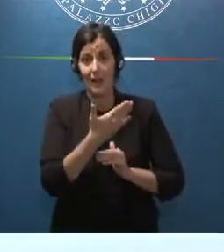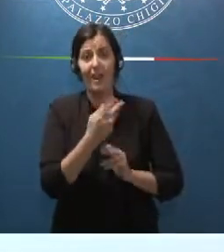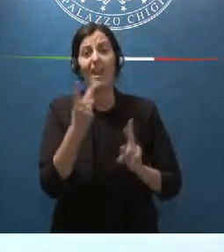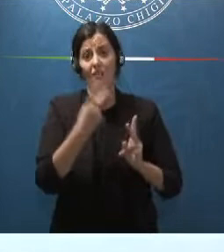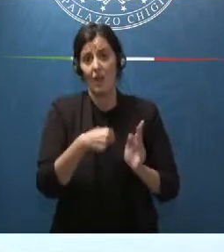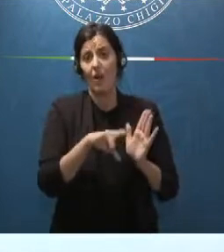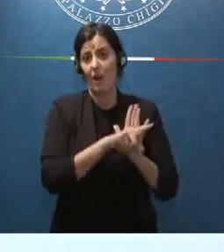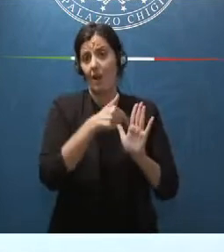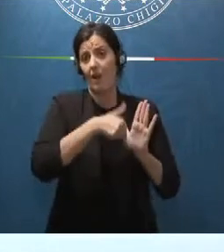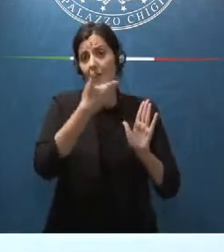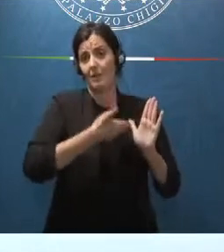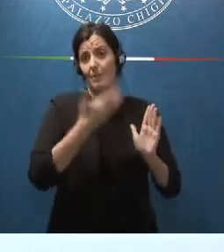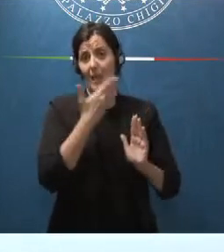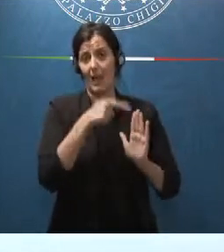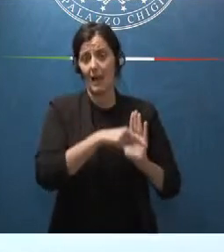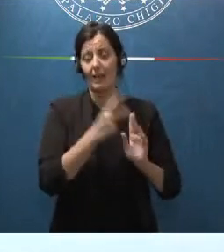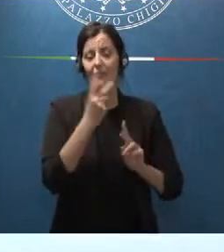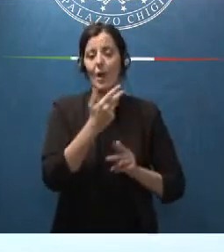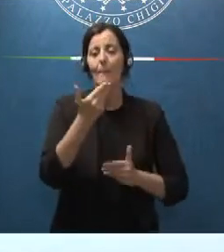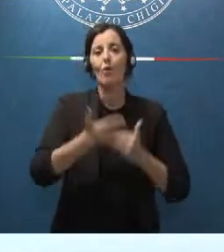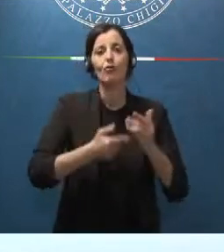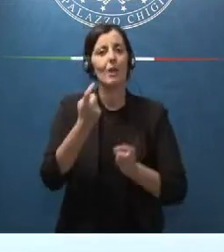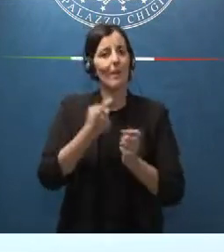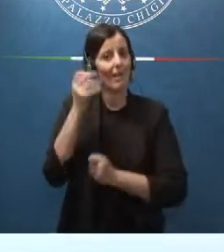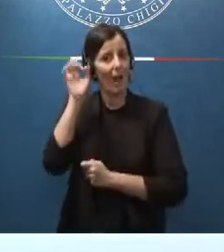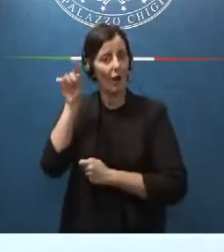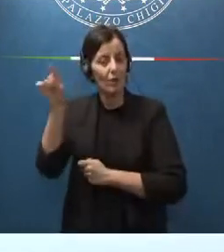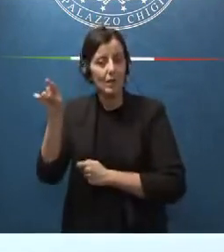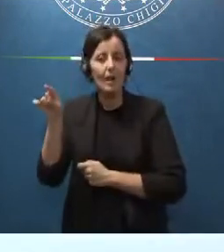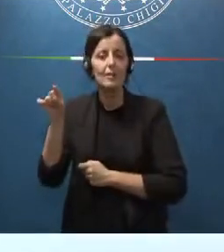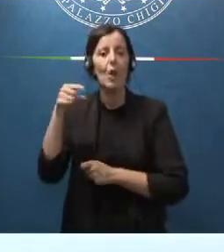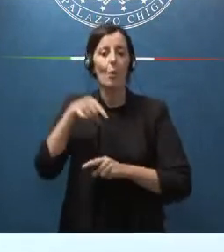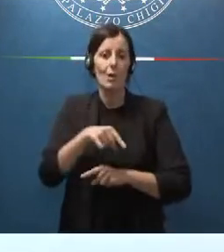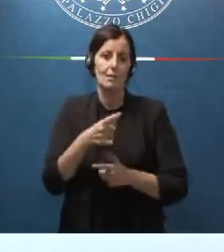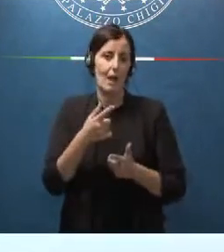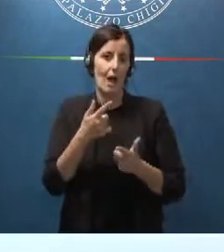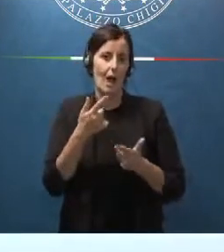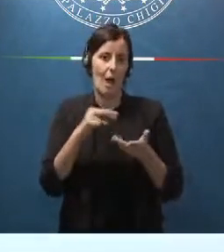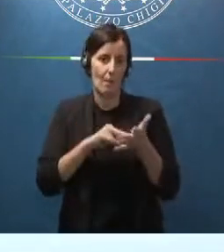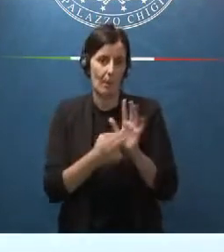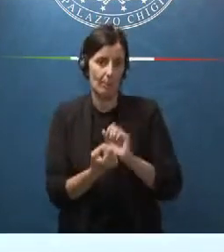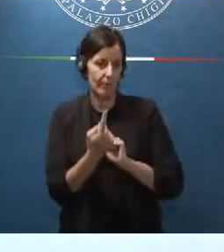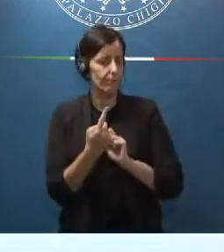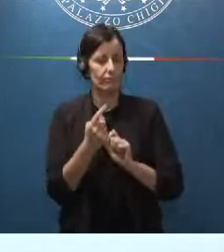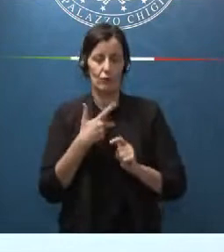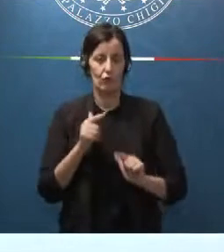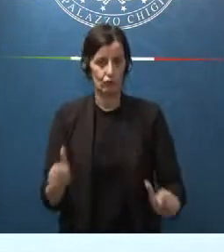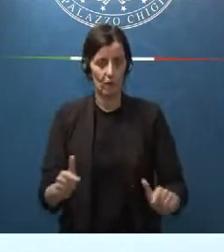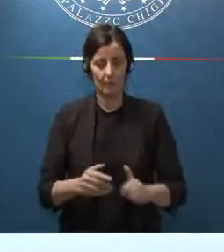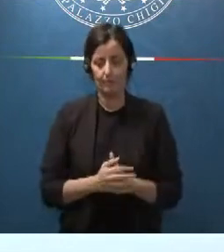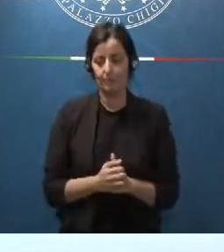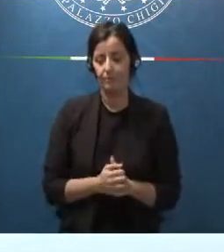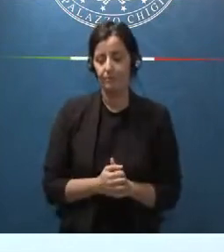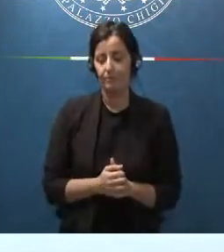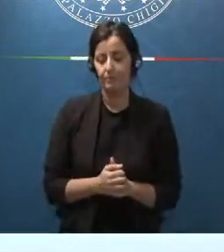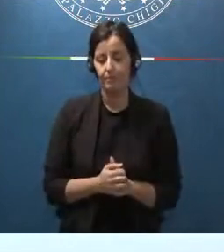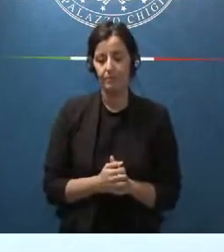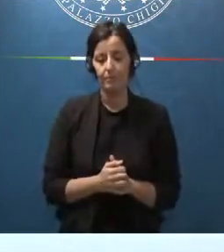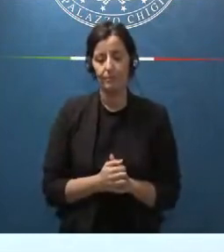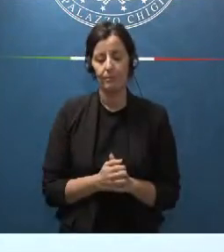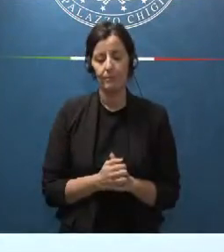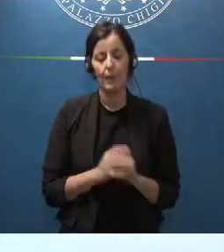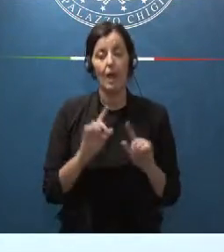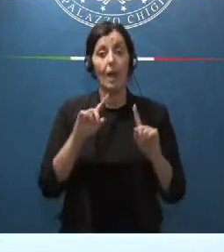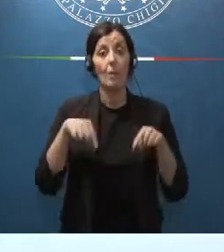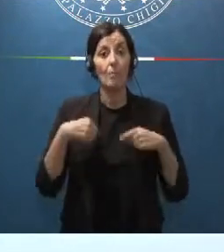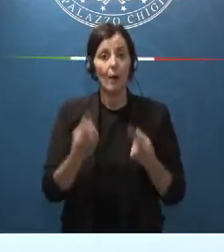norma. Tant'è vero che nei procedimenti anglosassoni questa reformazione in Paisos non esiste. Abbiamo tuttavia limitato questa